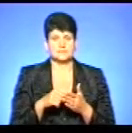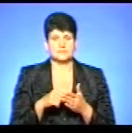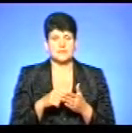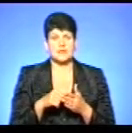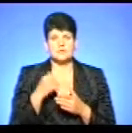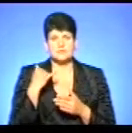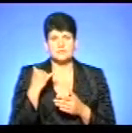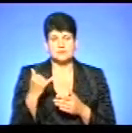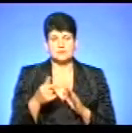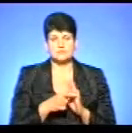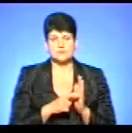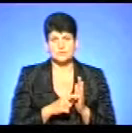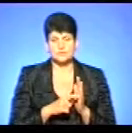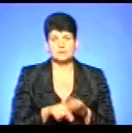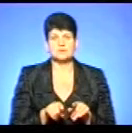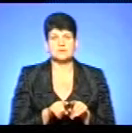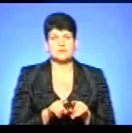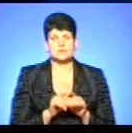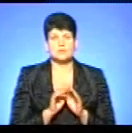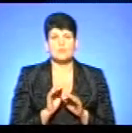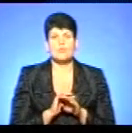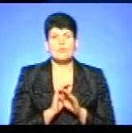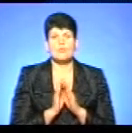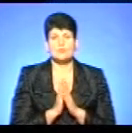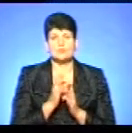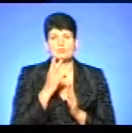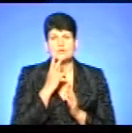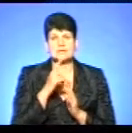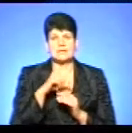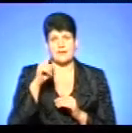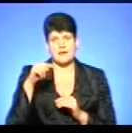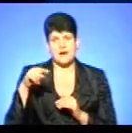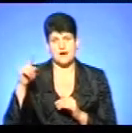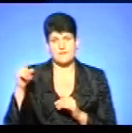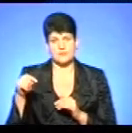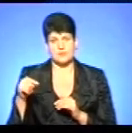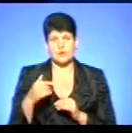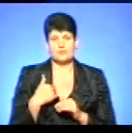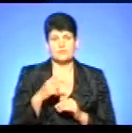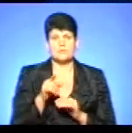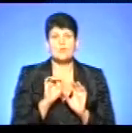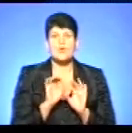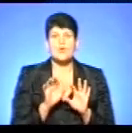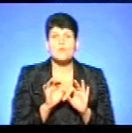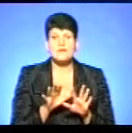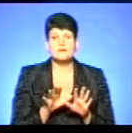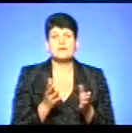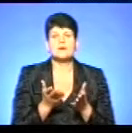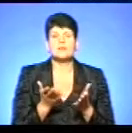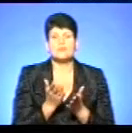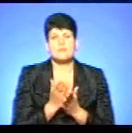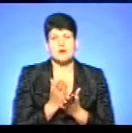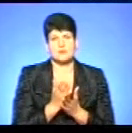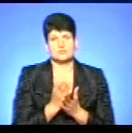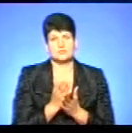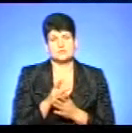студії. І також попрошу режисера нам показати графіку. Хочу, щоб ви прокоментували наразі, яку маємо